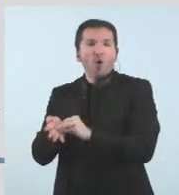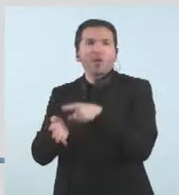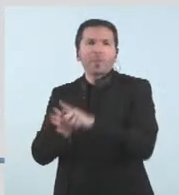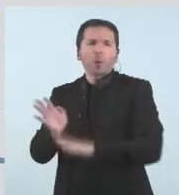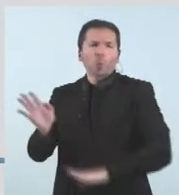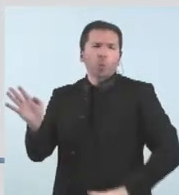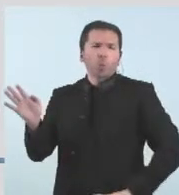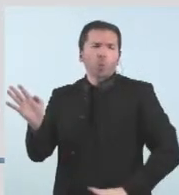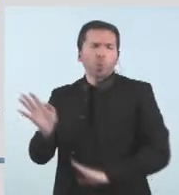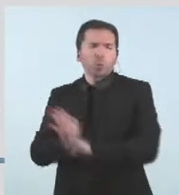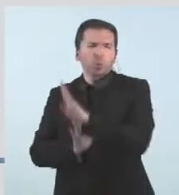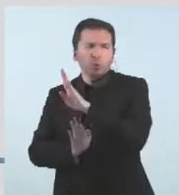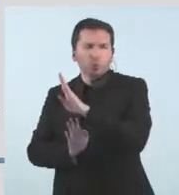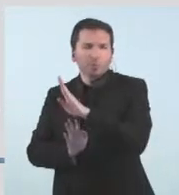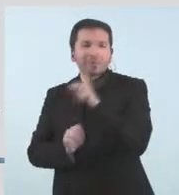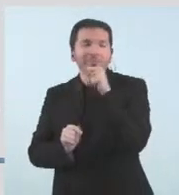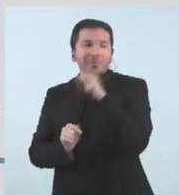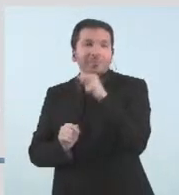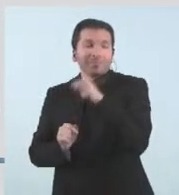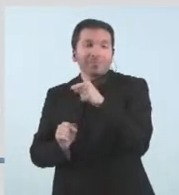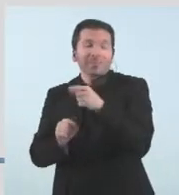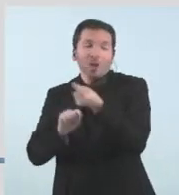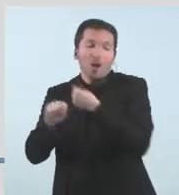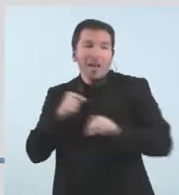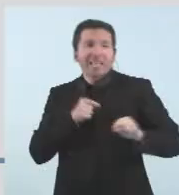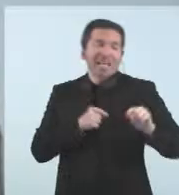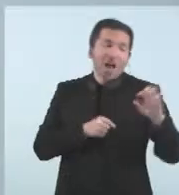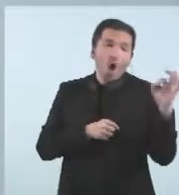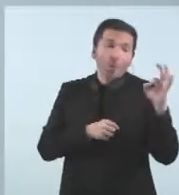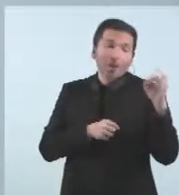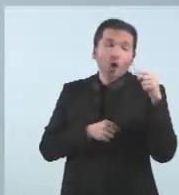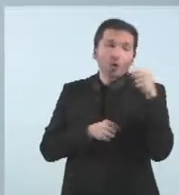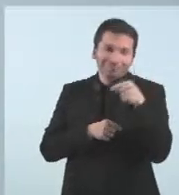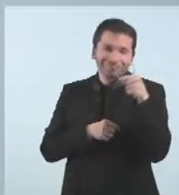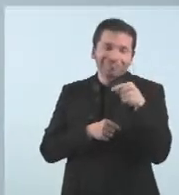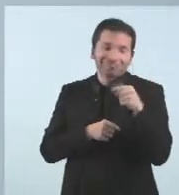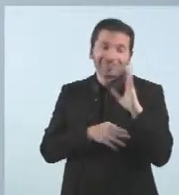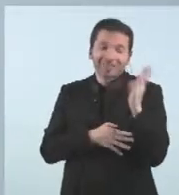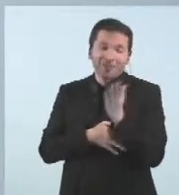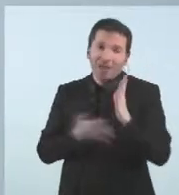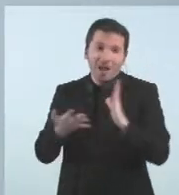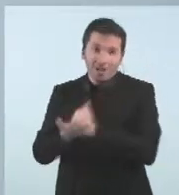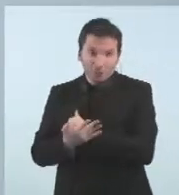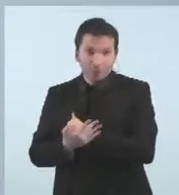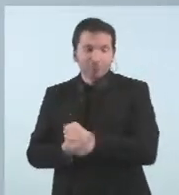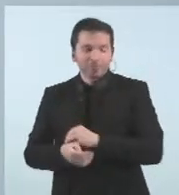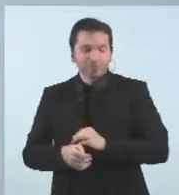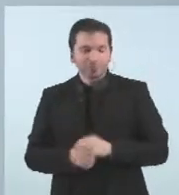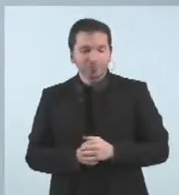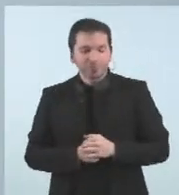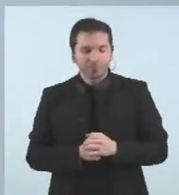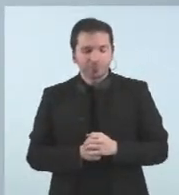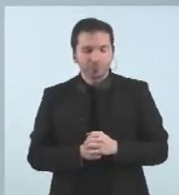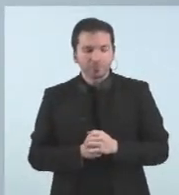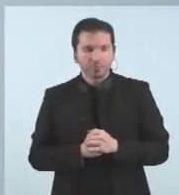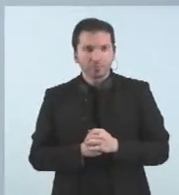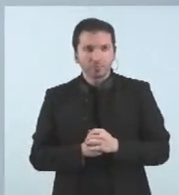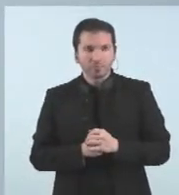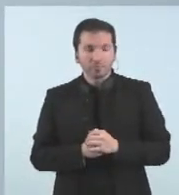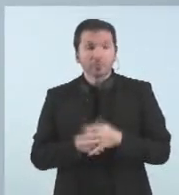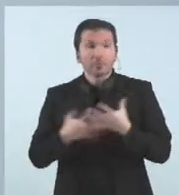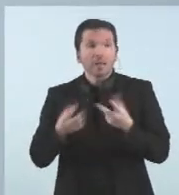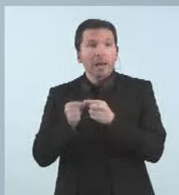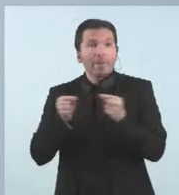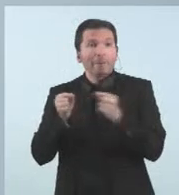pujada vertical, que és el que succeeix, com dic, amb la variant òmicron. Bé, dit això, parlarem de les mesures